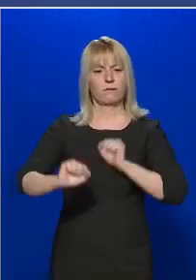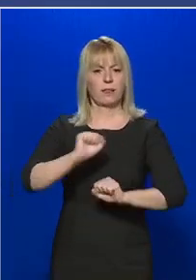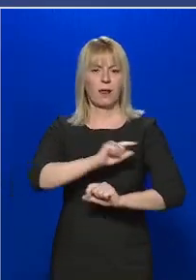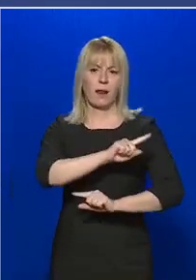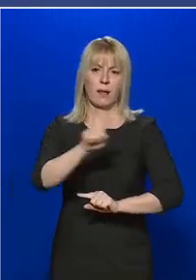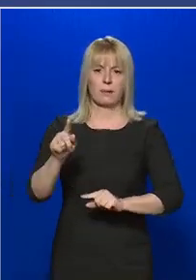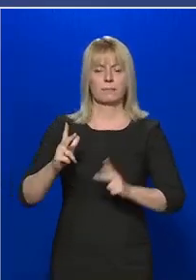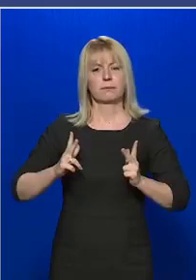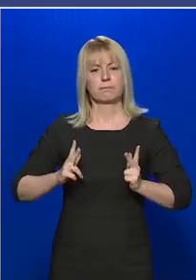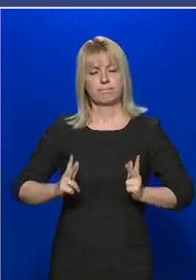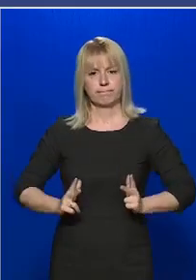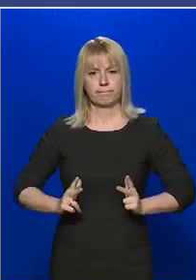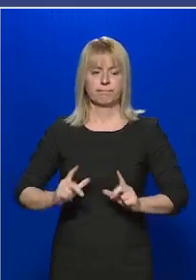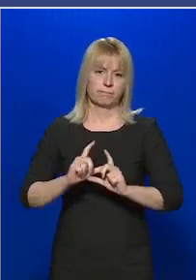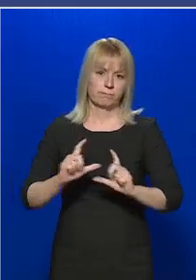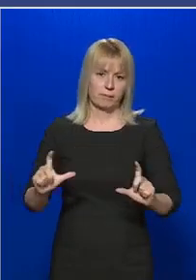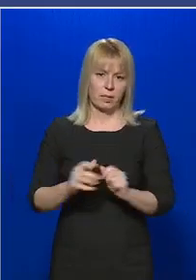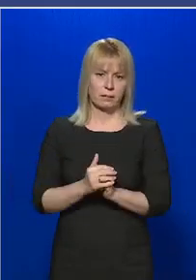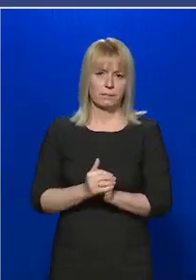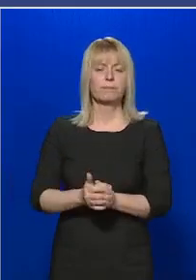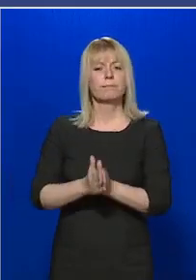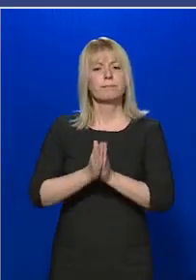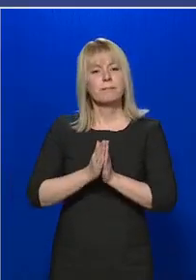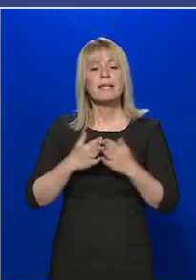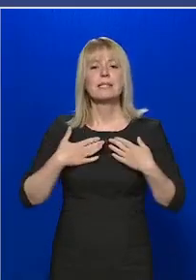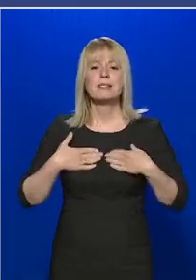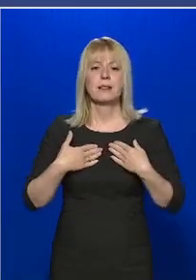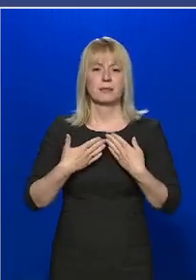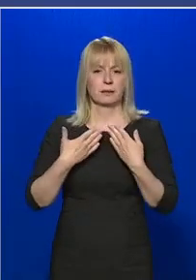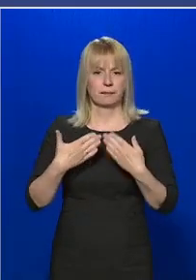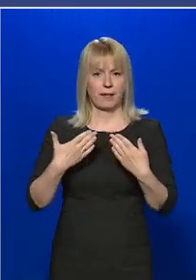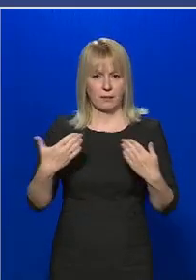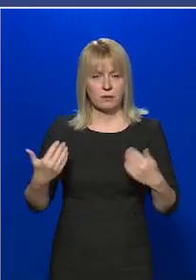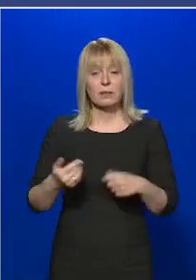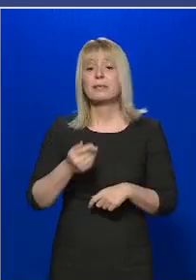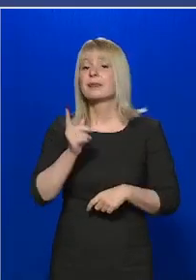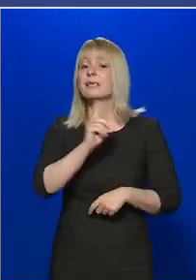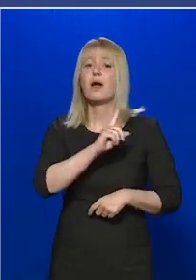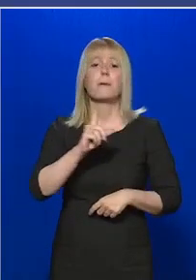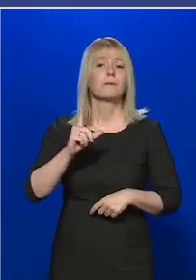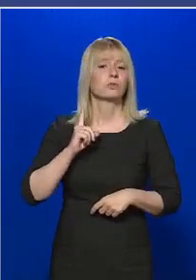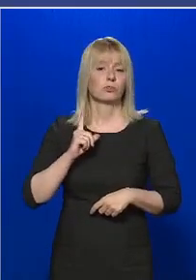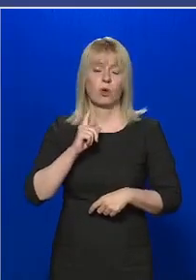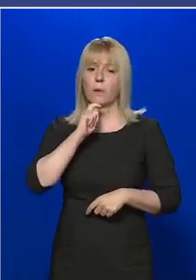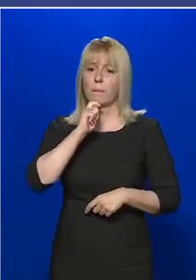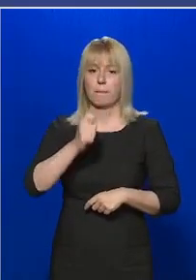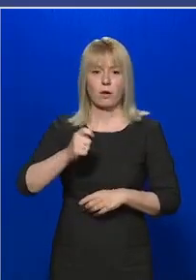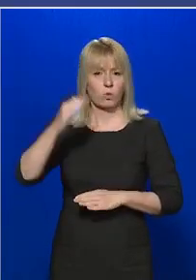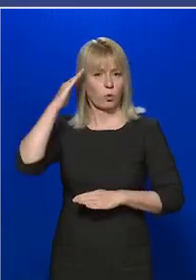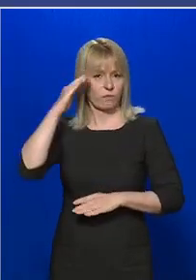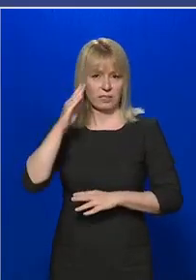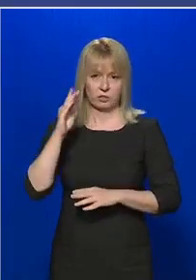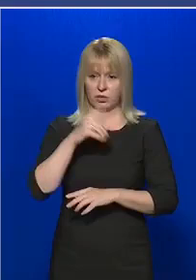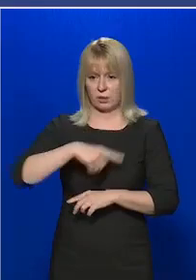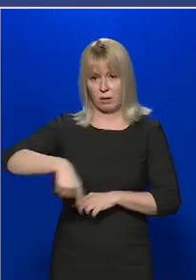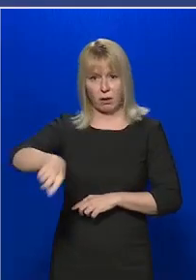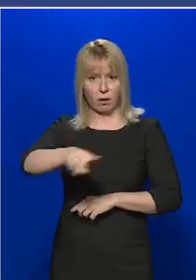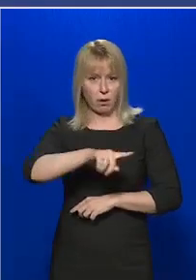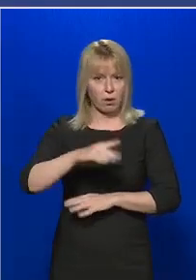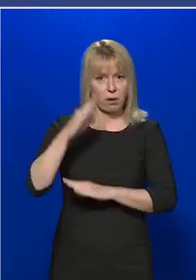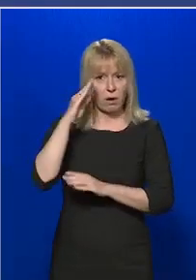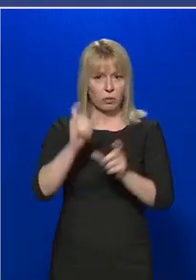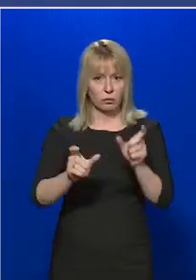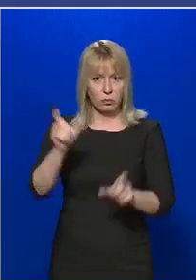biztosítása érdekében. Szeretném önöket tájékoztatni, hogy nem csak a Magyar Honvédség katonáival, hanem az egyes rendészeti